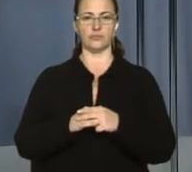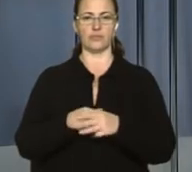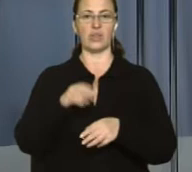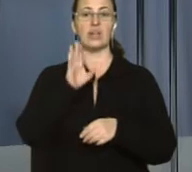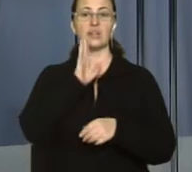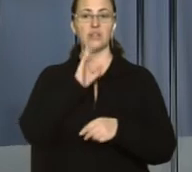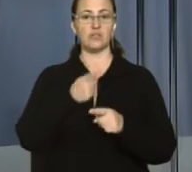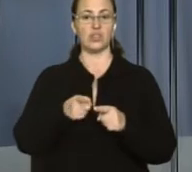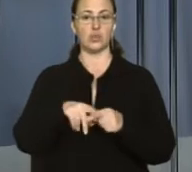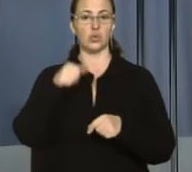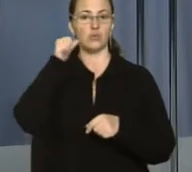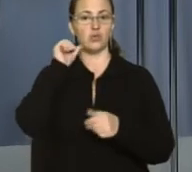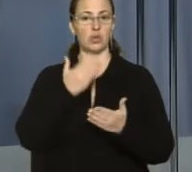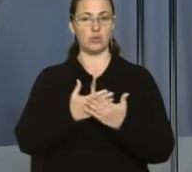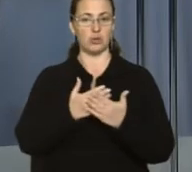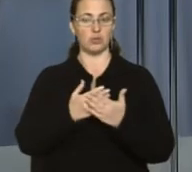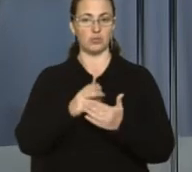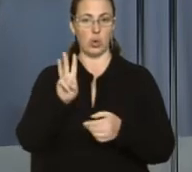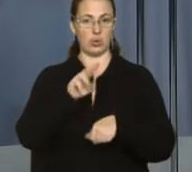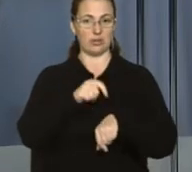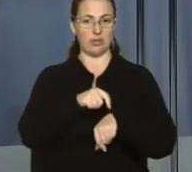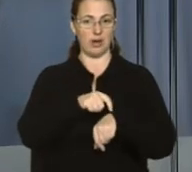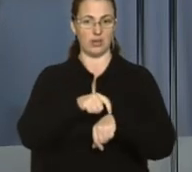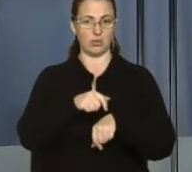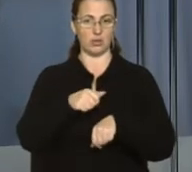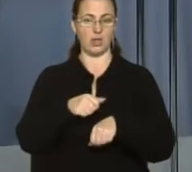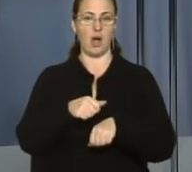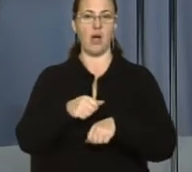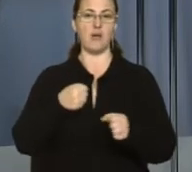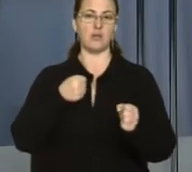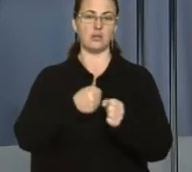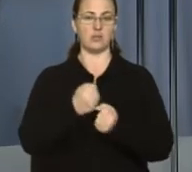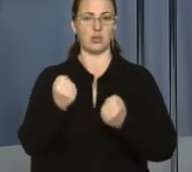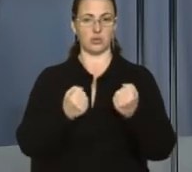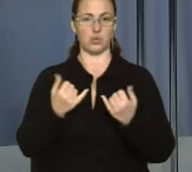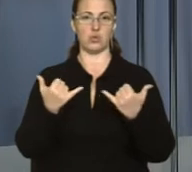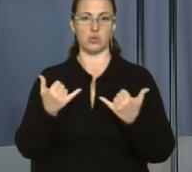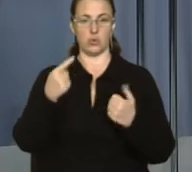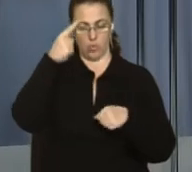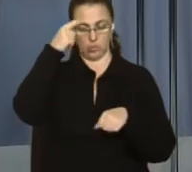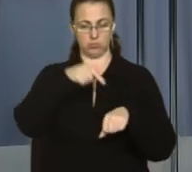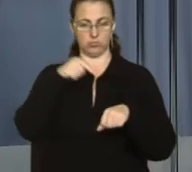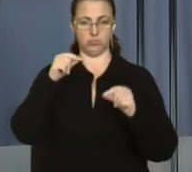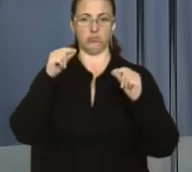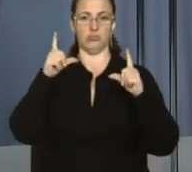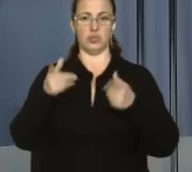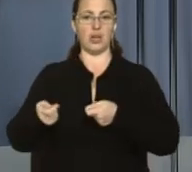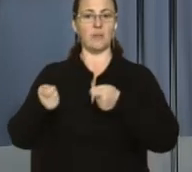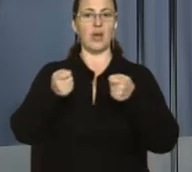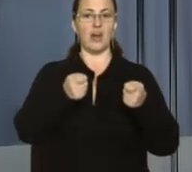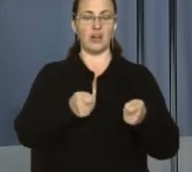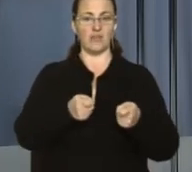Дівчина, яку вчора близько третієї години дня на вулиці Стуса збив автомобіль, сьогодні прийшла до свідомості і була переведена у